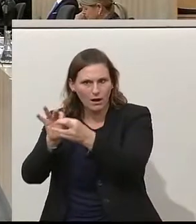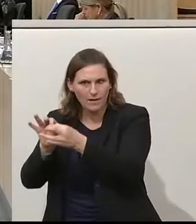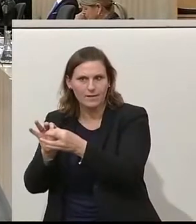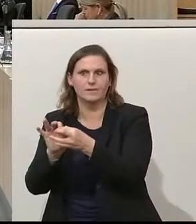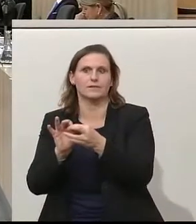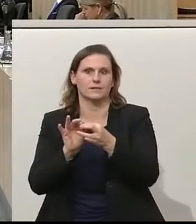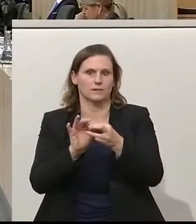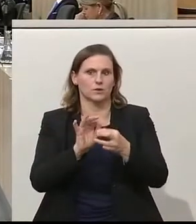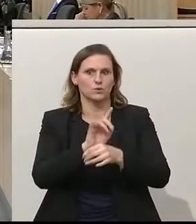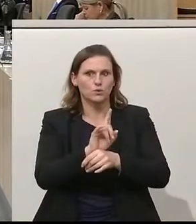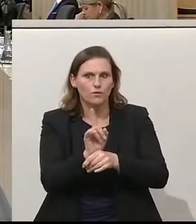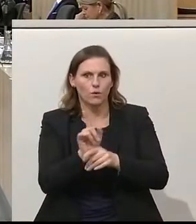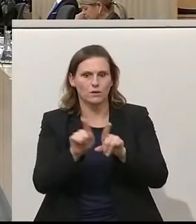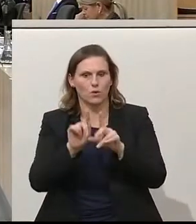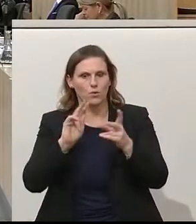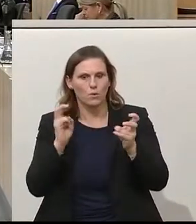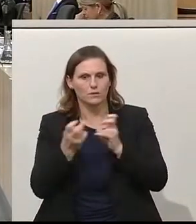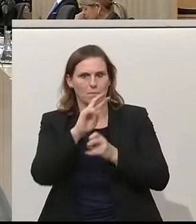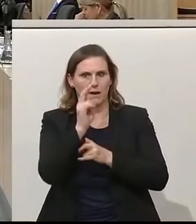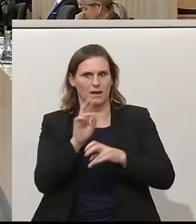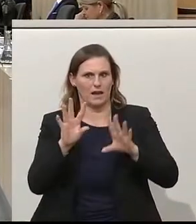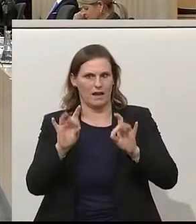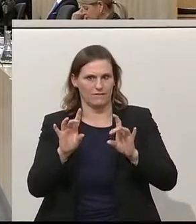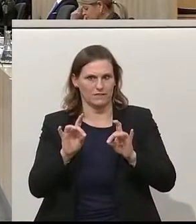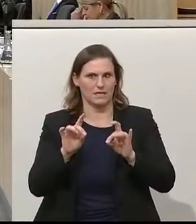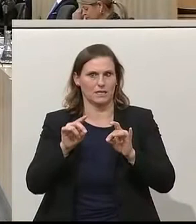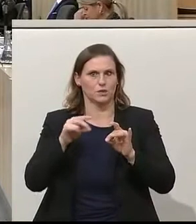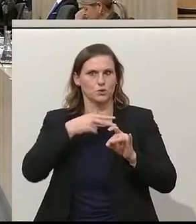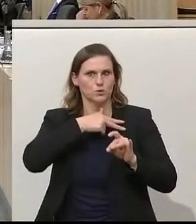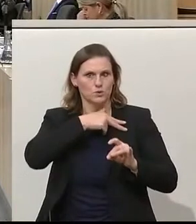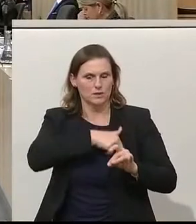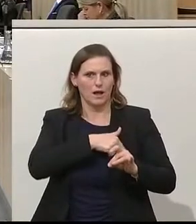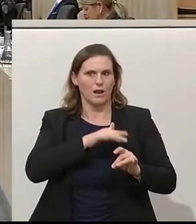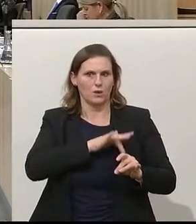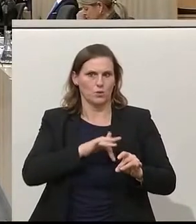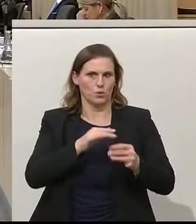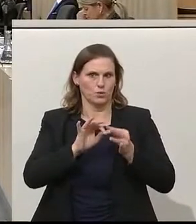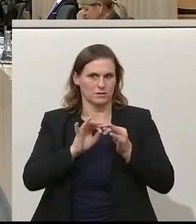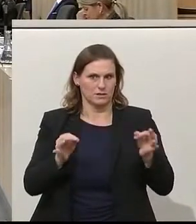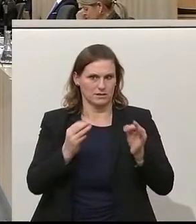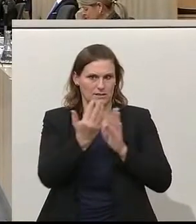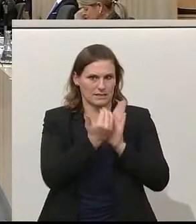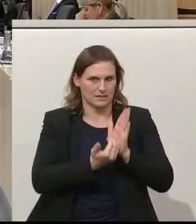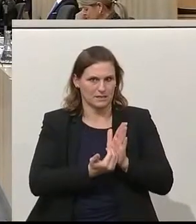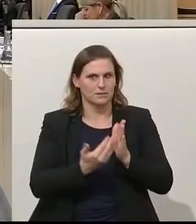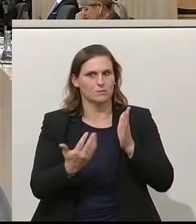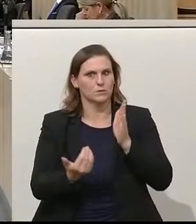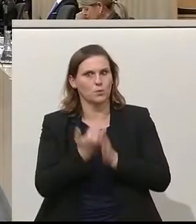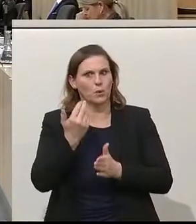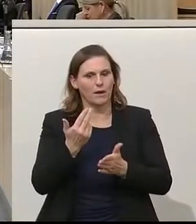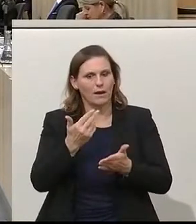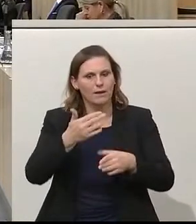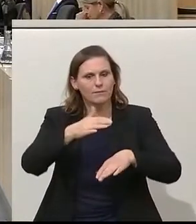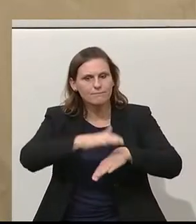diese auf die unverzügliche Umsetzung des Paragraph 10 des Sozialhilfe Grundsatzgesetzes in allen nicht durch das VfGH erkenntnisbehobenen Teilen